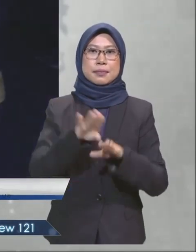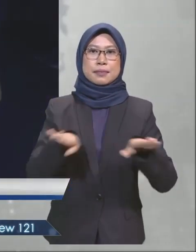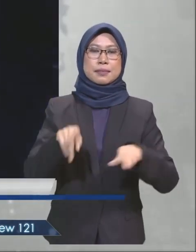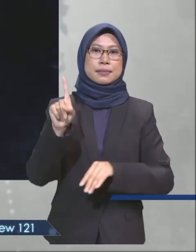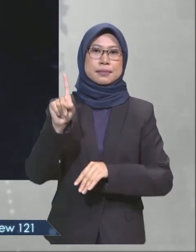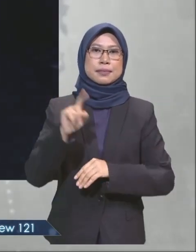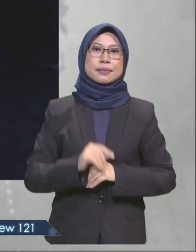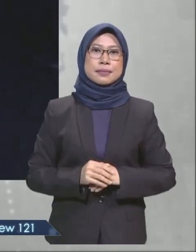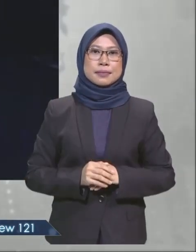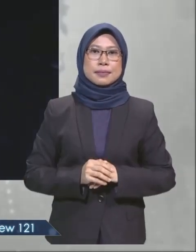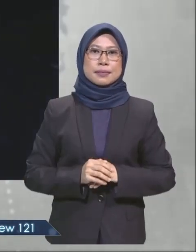fasa pertama.